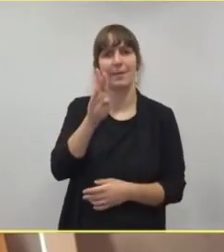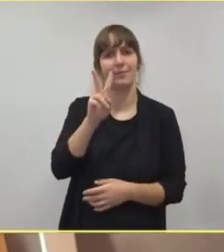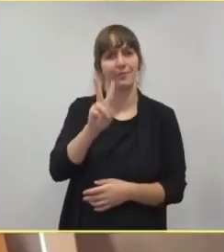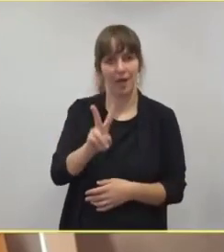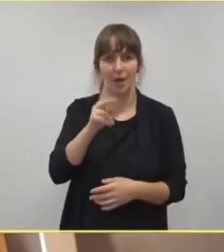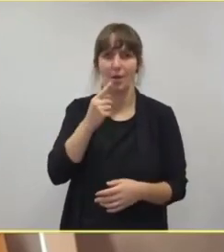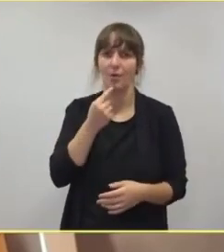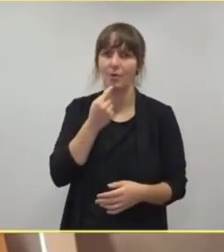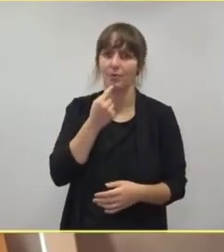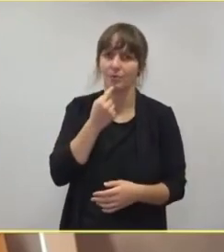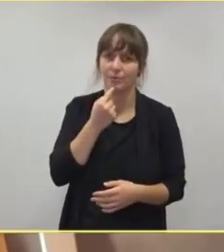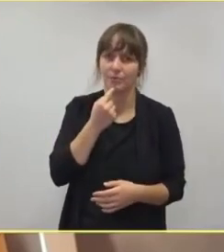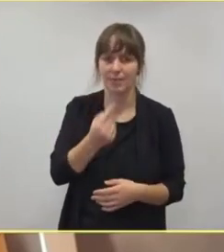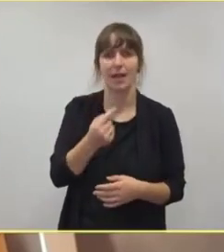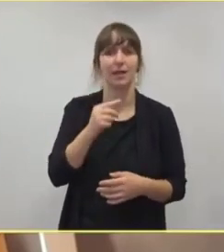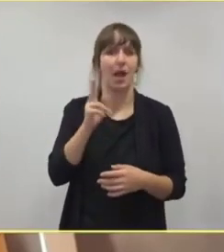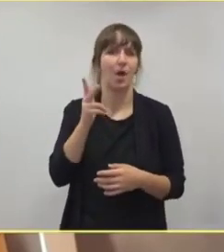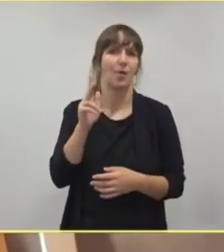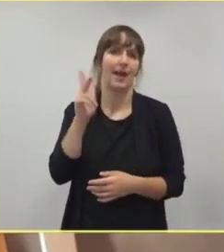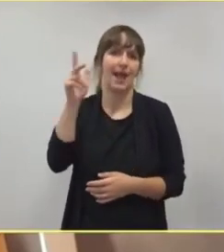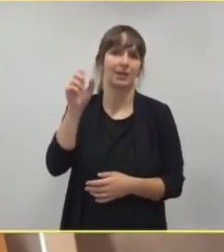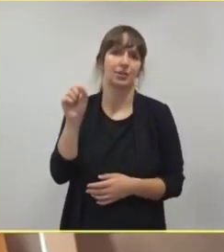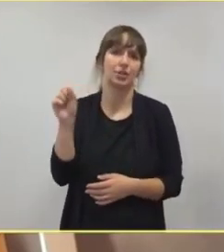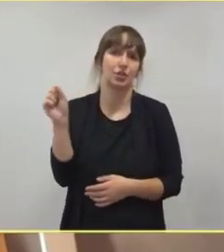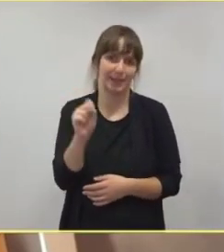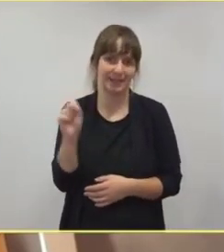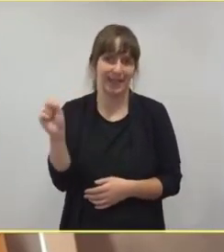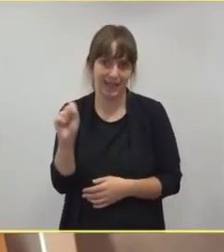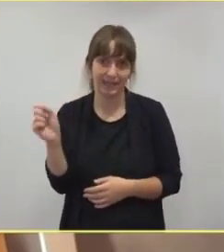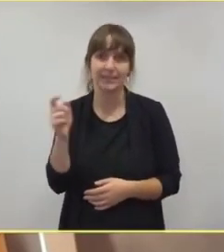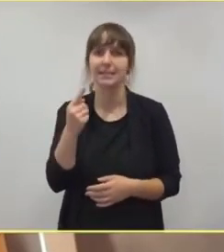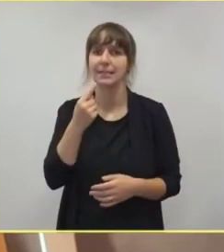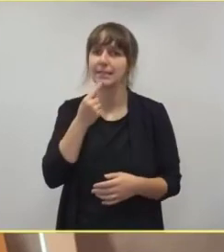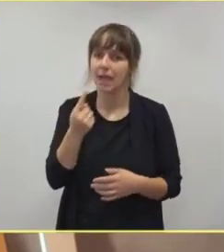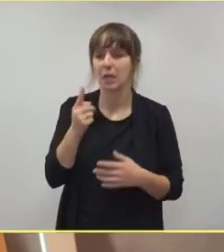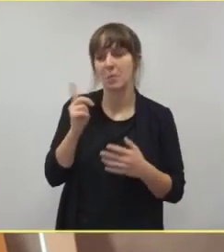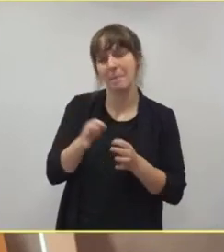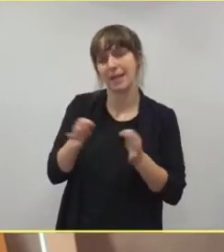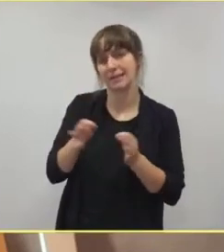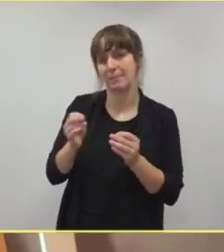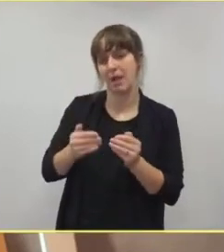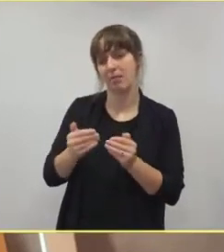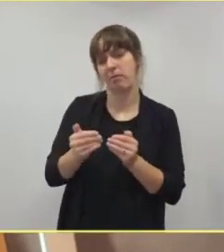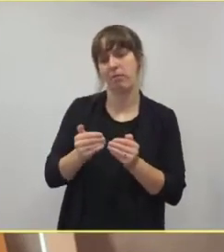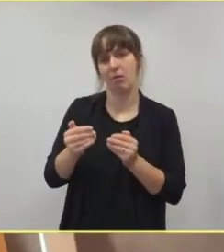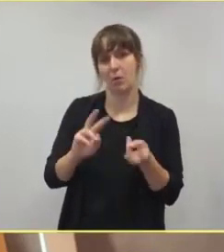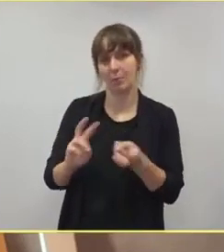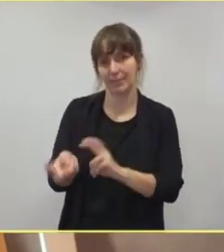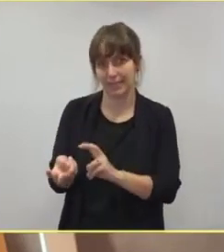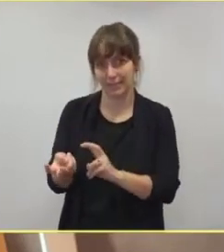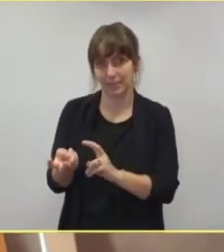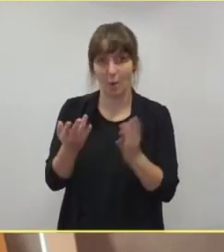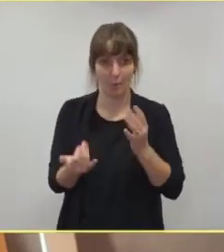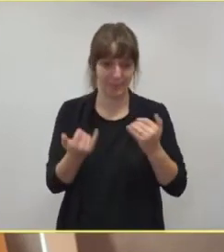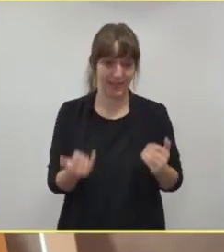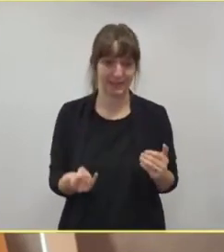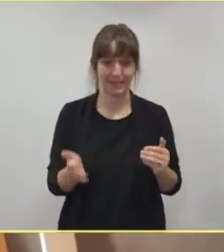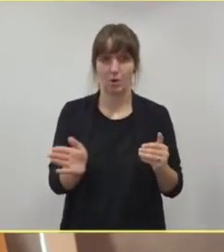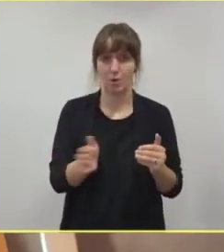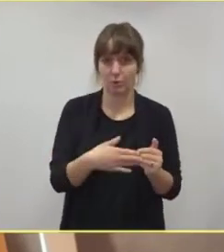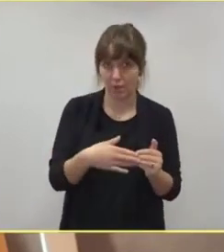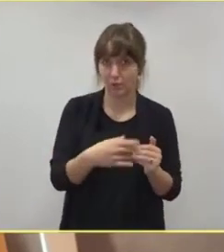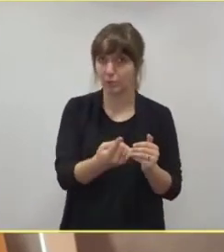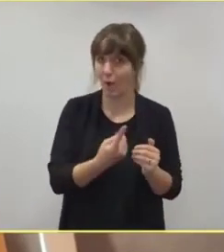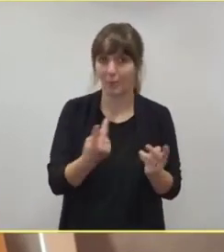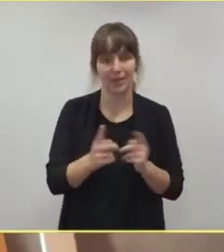Herr Schmidt-Chanasit so geäußert, dass man die auch mittelfristig noch umsetzen könnte, unabhängig davon, ob der jetzige Lockdown käme oder